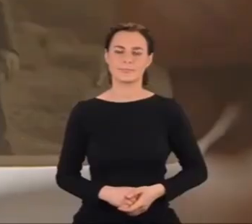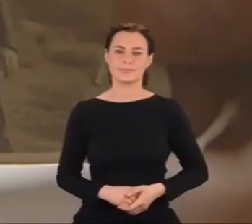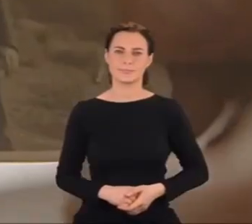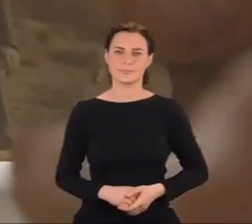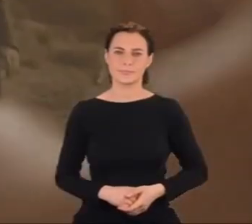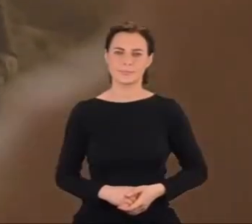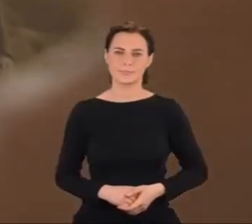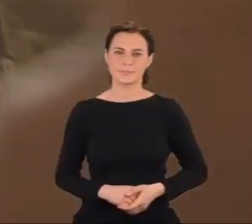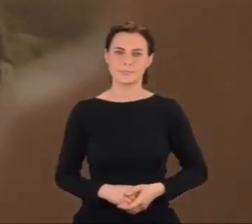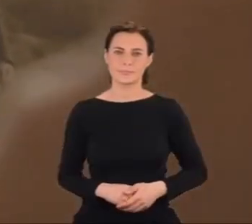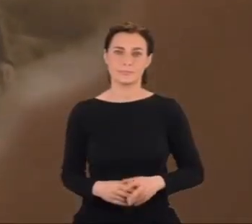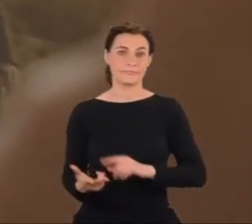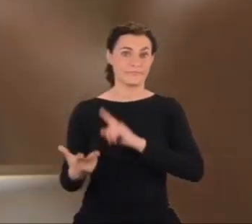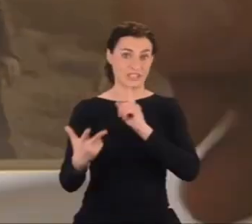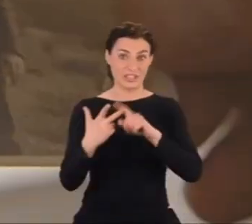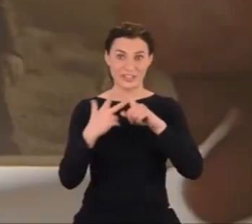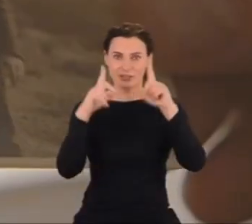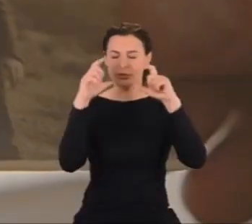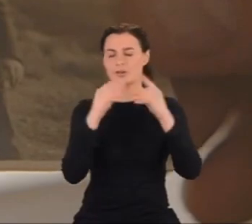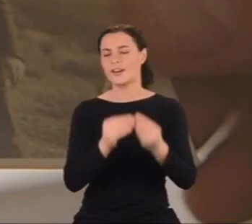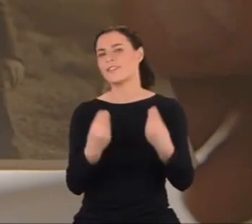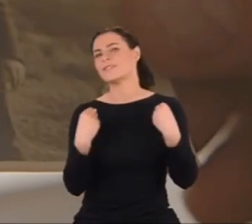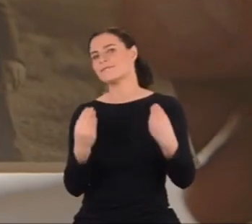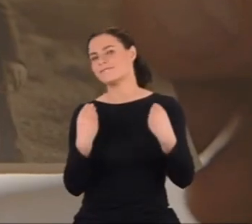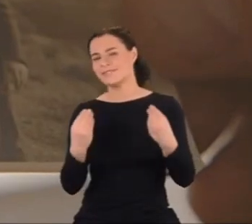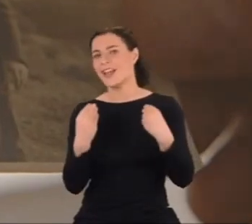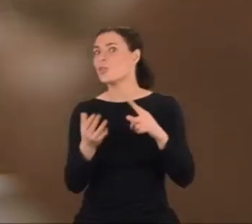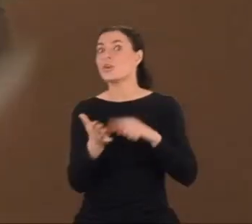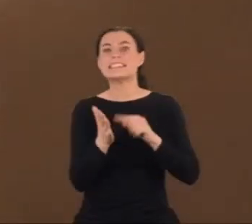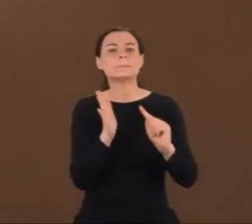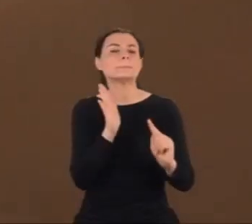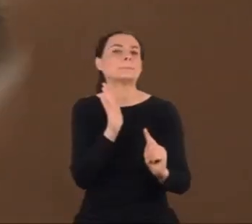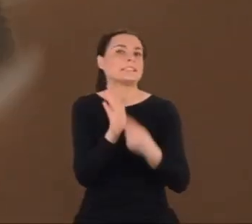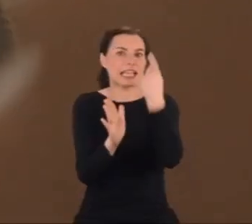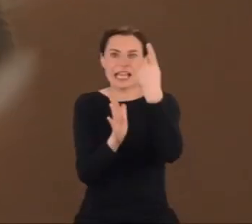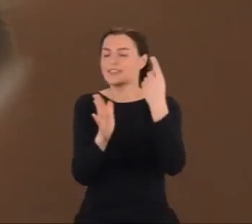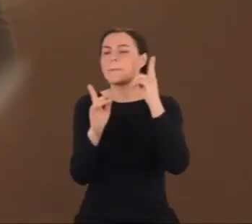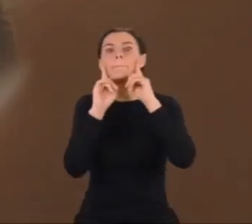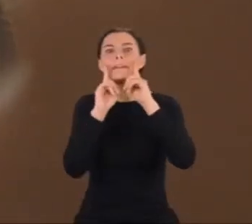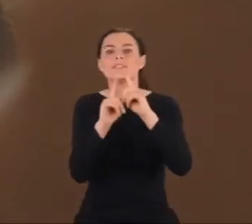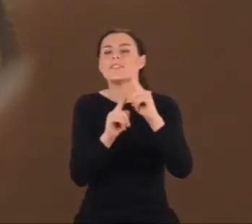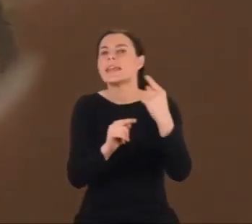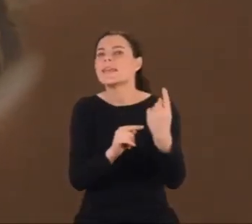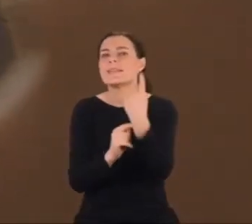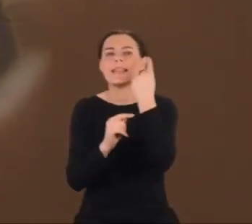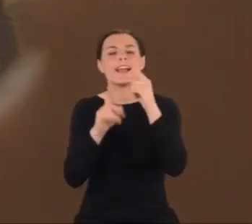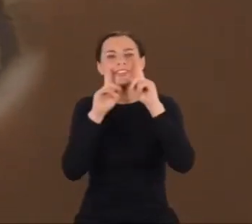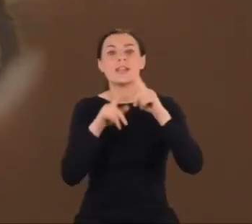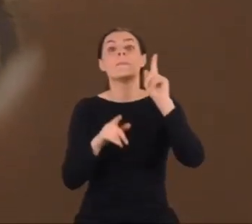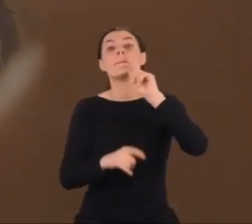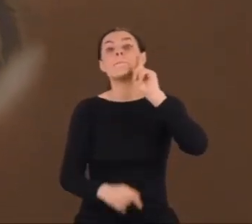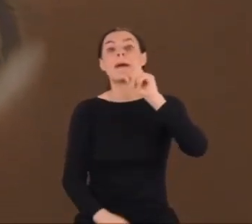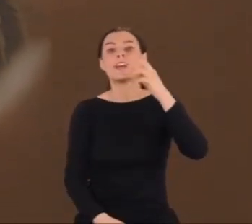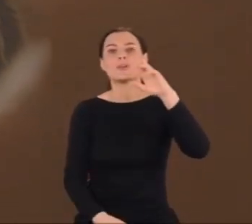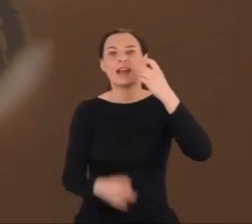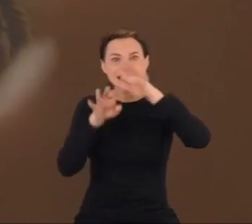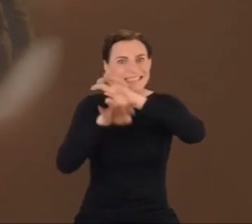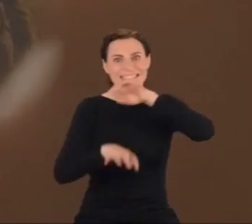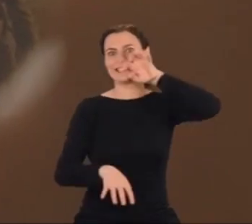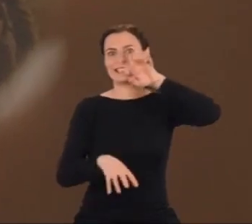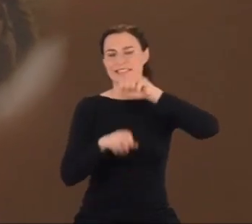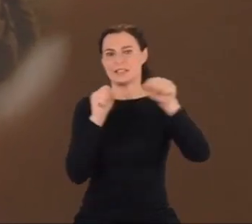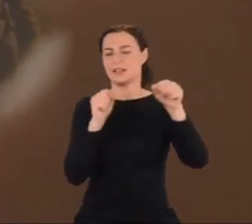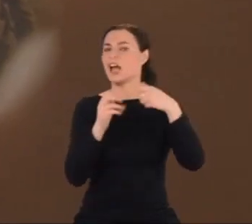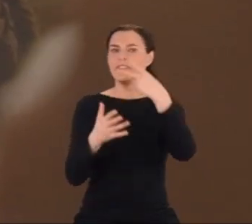Ta fotografia jest niezwykła. Bodaj jedyna, na której Majorana się śmieje. Widzimy tu coś